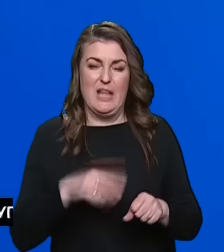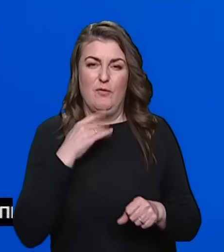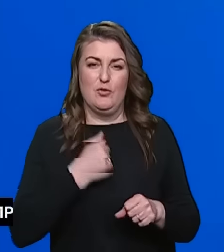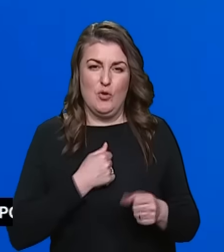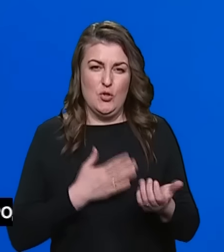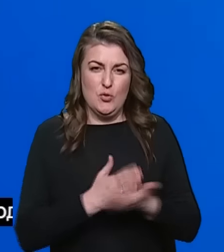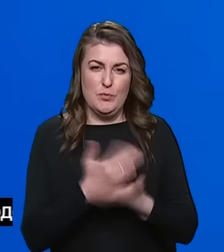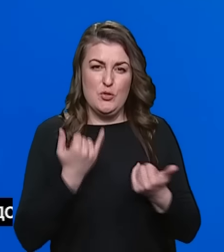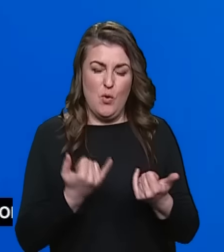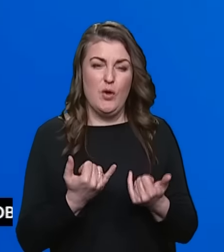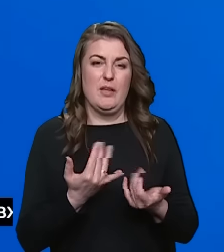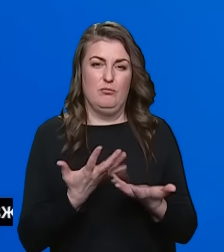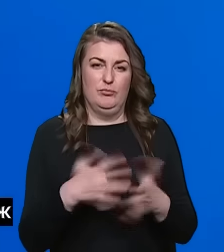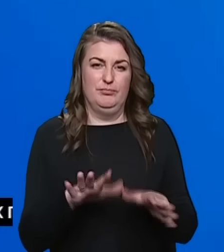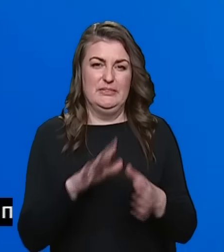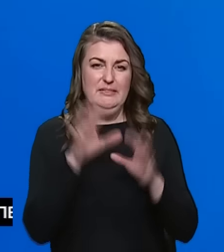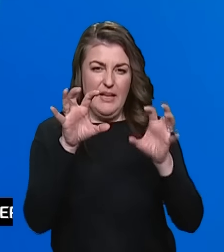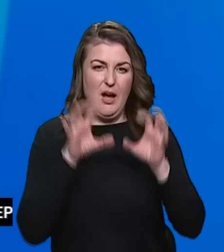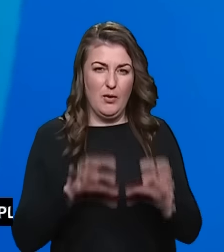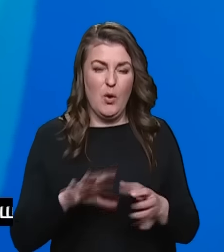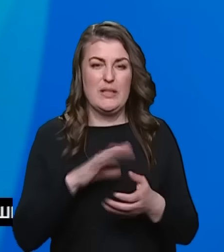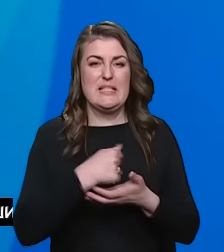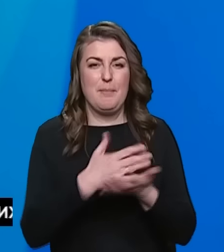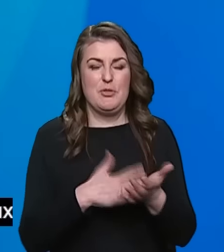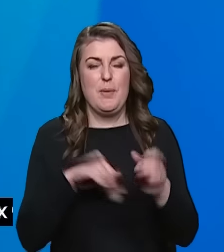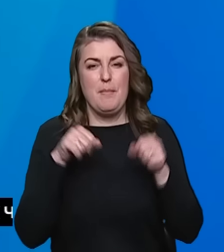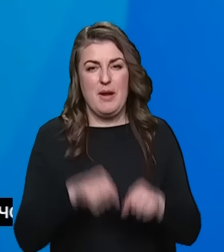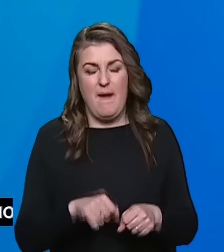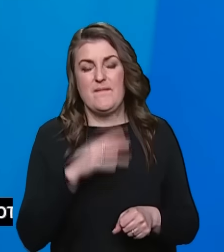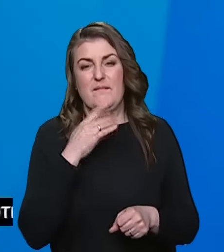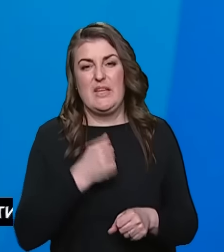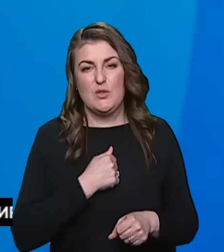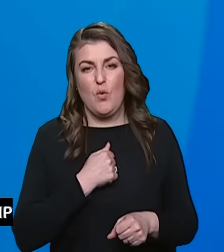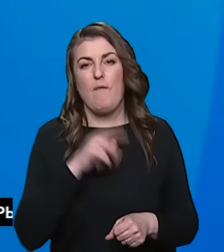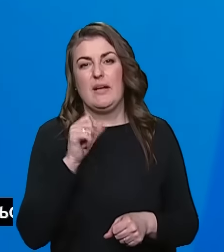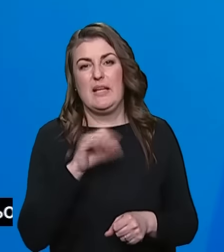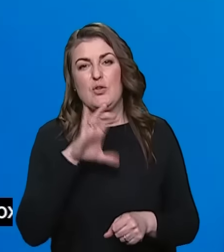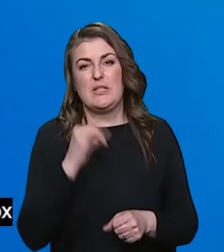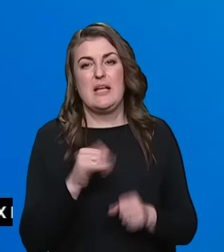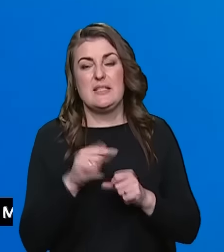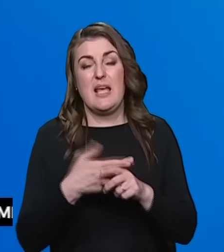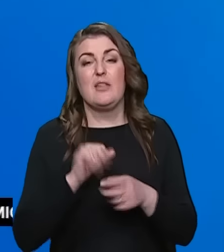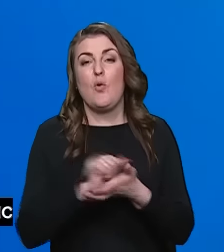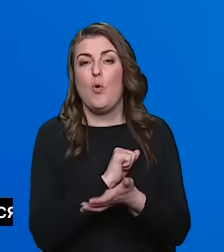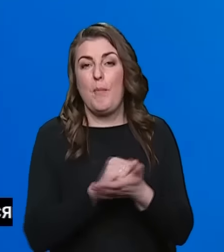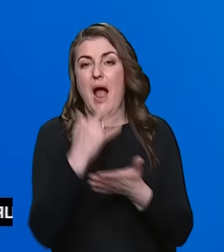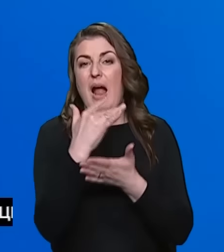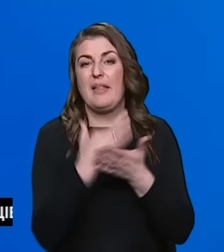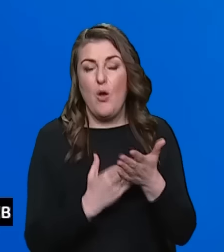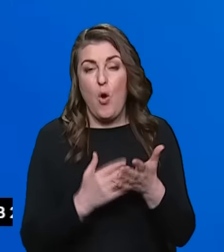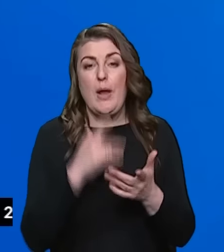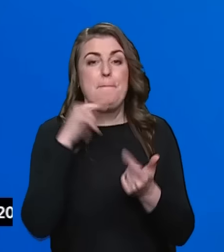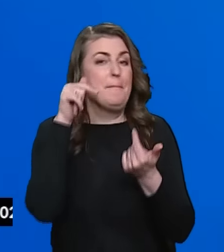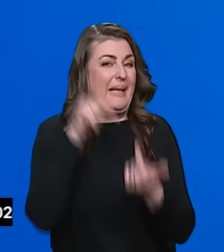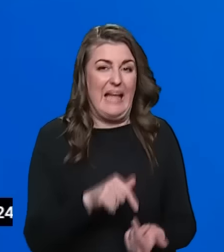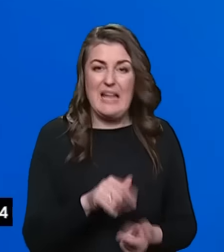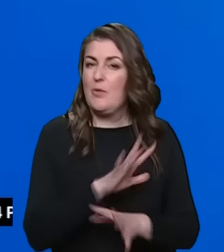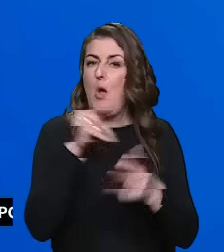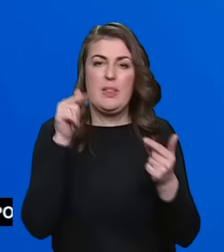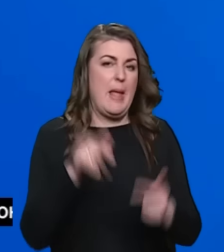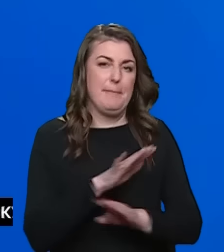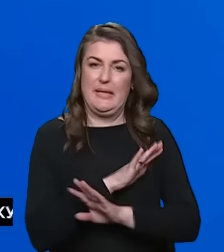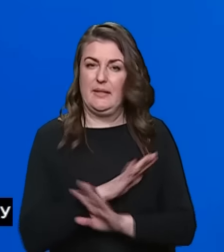Сьогодні набирають чинності закон про забезпечення прав військових на соціальний захист. Цей документ передбачає категорії придатний або